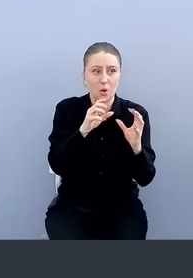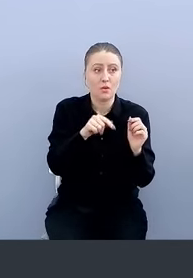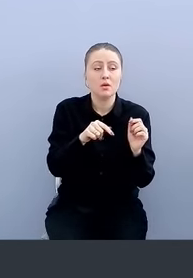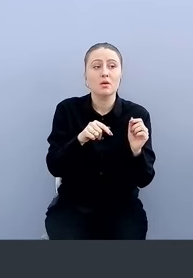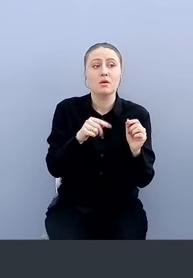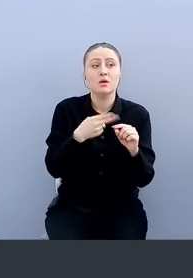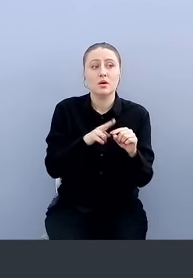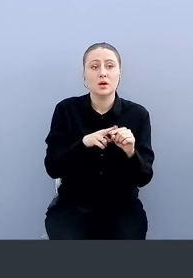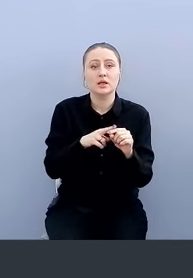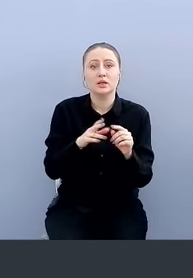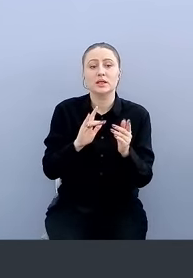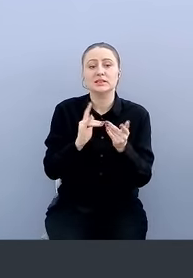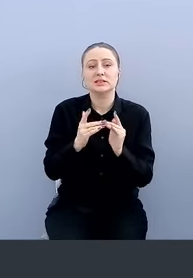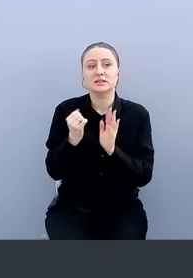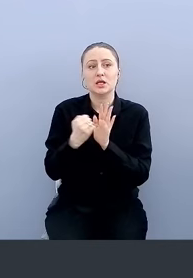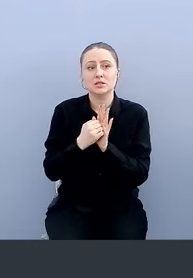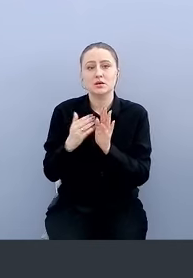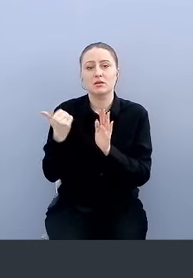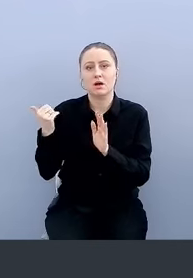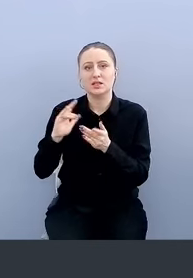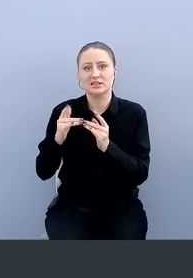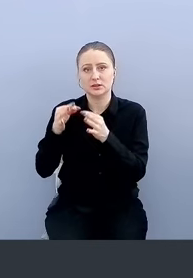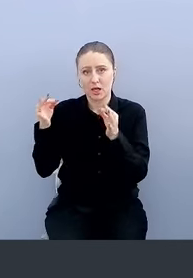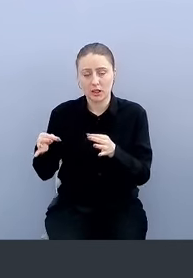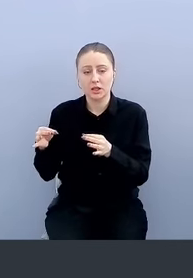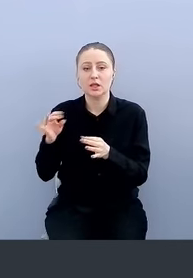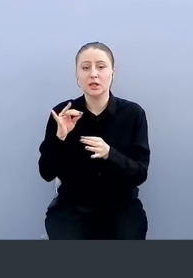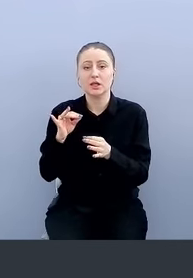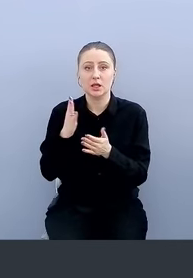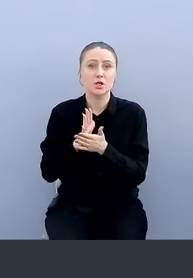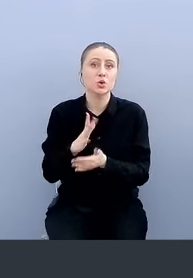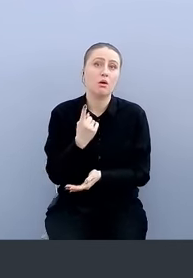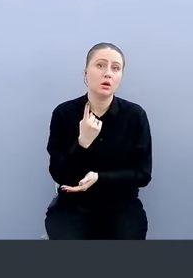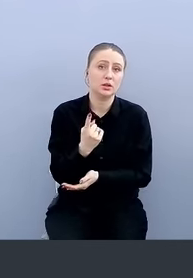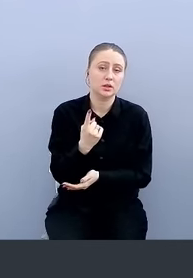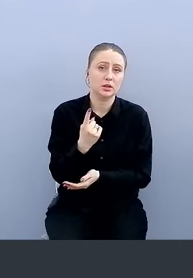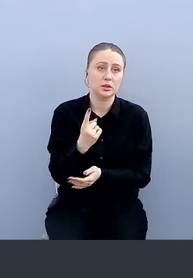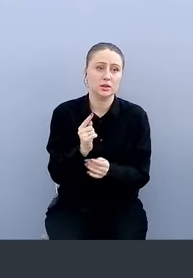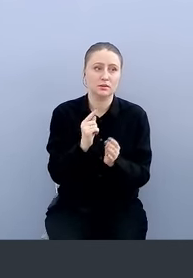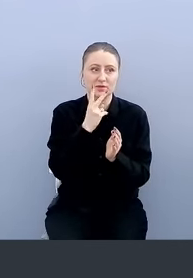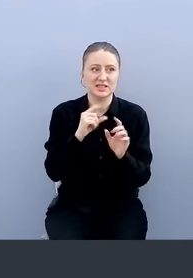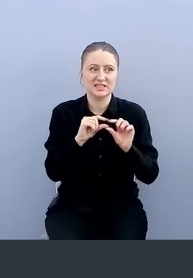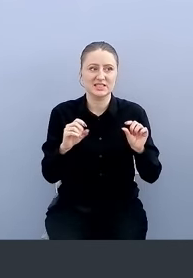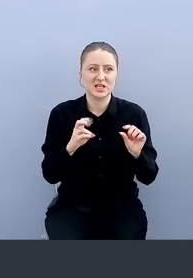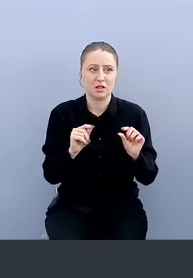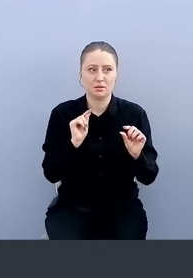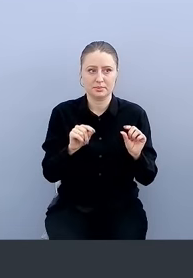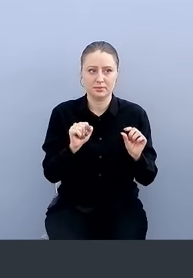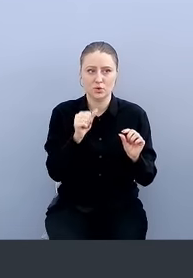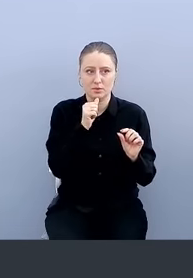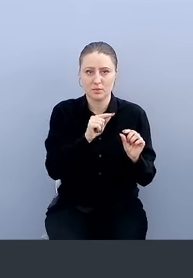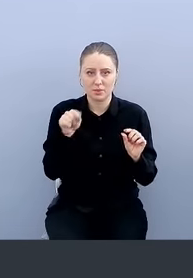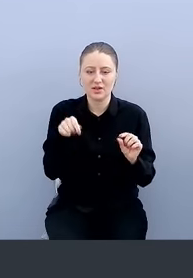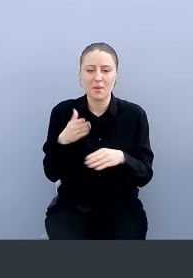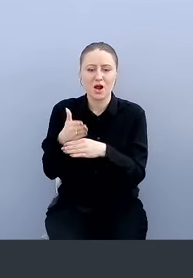Apple Developer сайте, и в интернете есть только один. Тут ссылка есть. Один на оппозитории вообще на